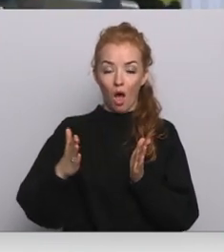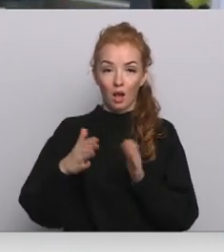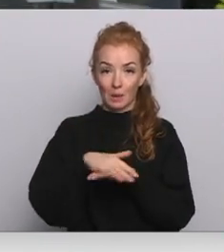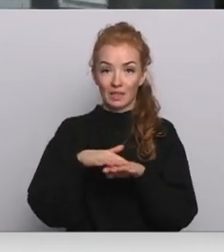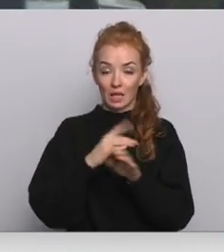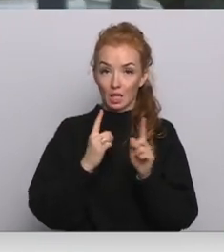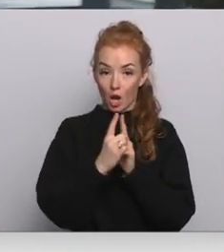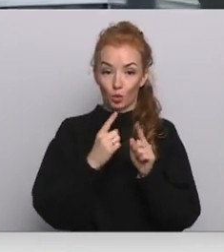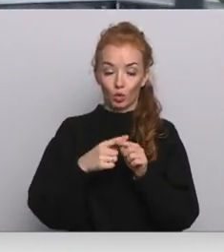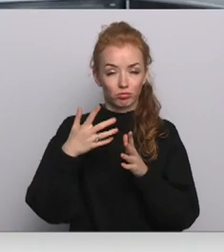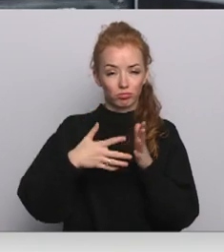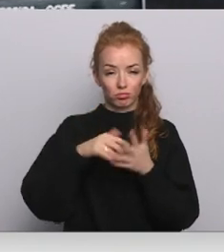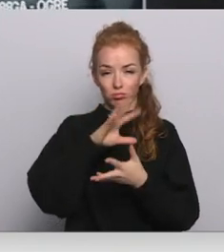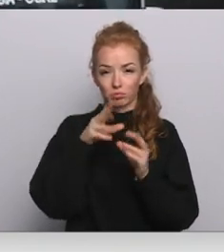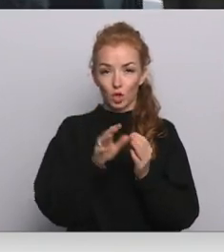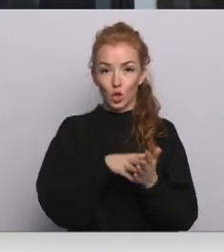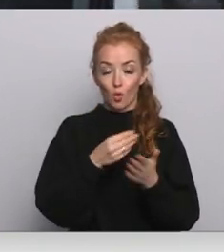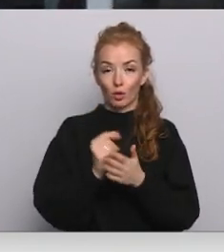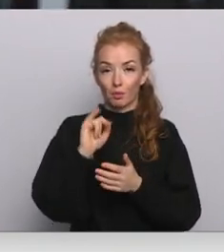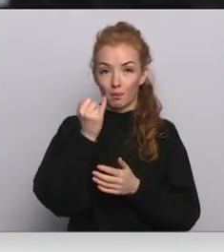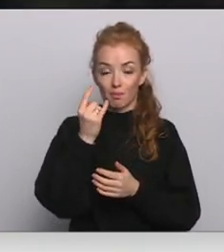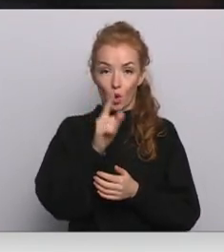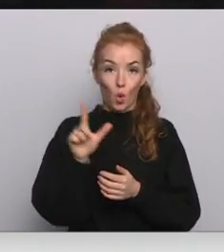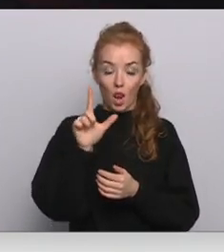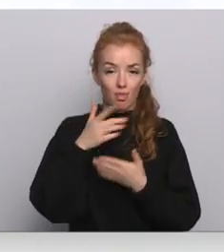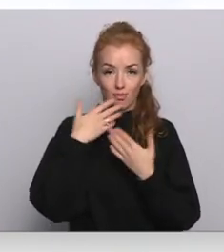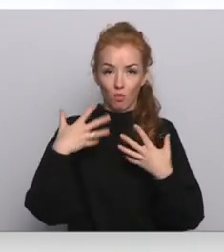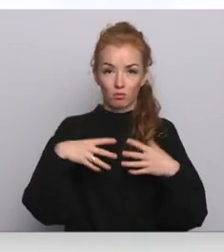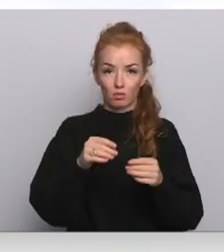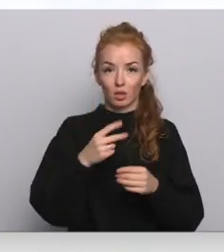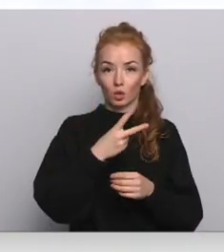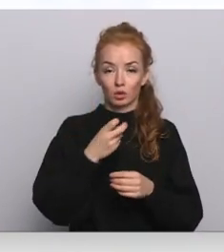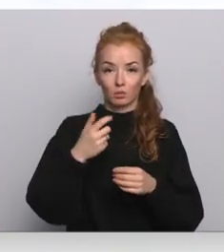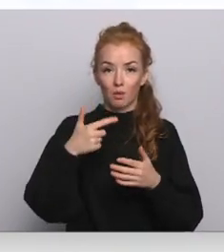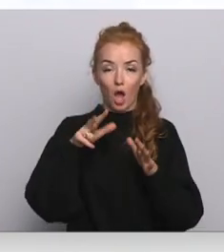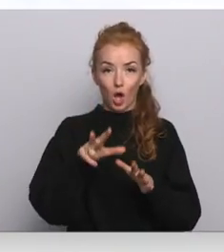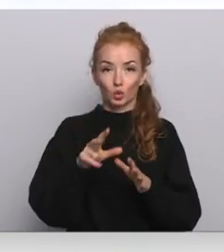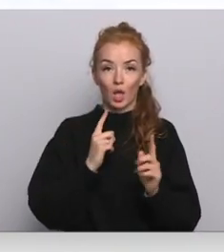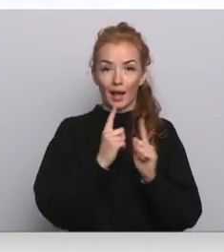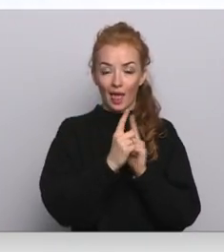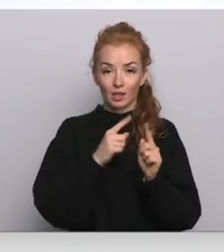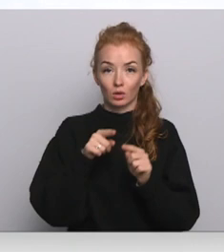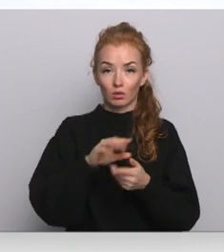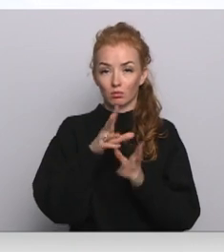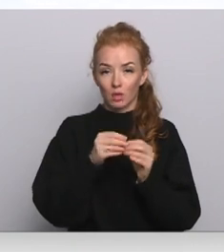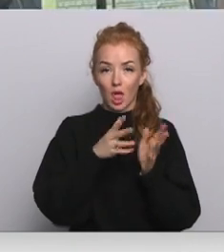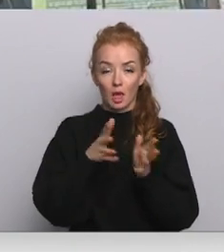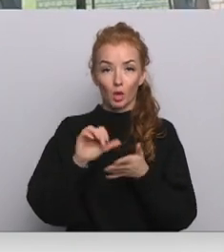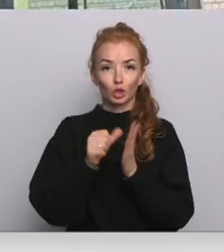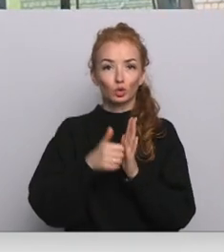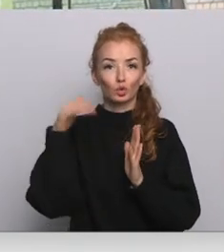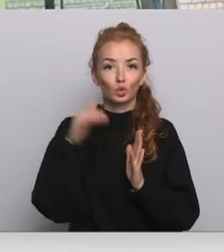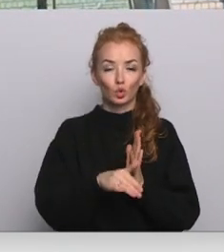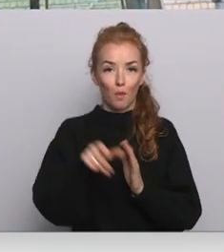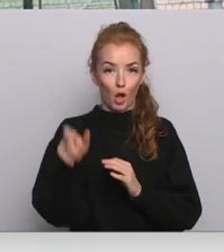Pēc deputātu aplēsēm koš 1. jūliju neesot izpildīt vismaz 280 reizi, kas ir ietekmējuši 16 tūkstošu pasažīru